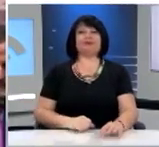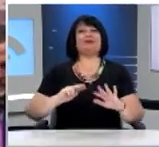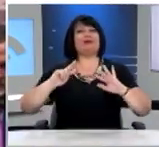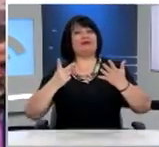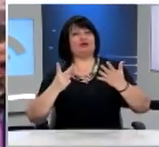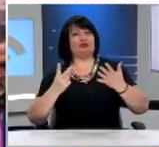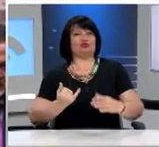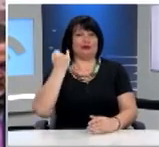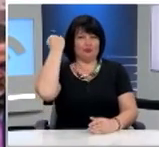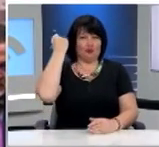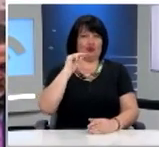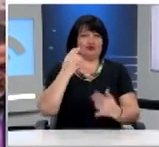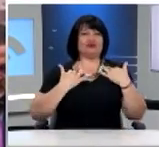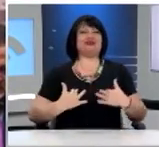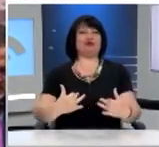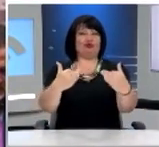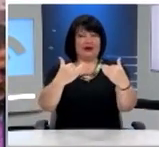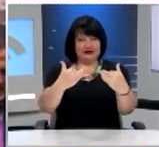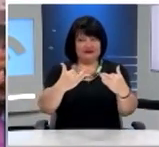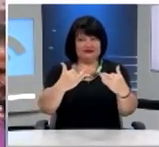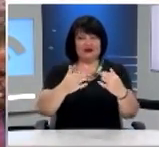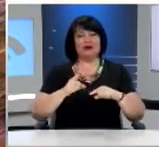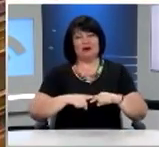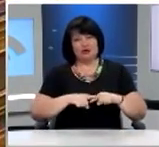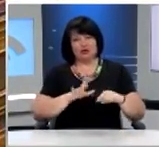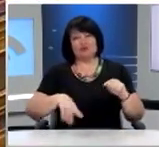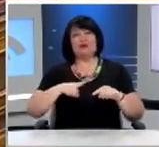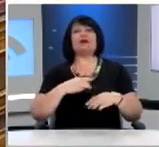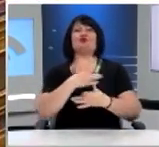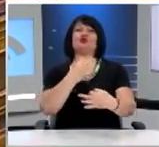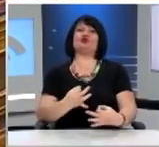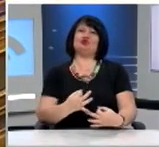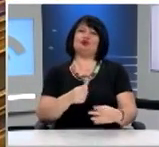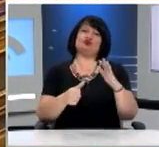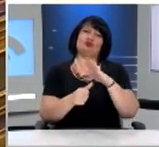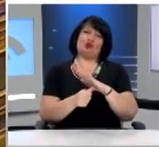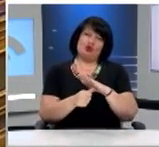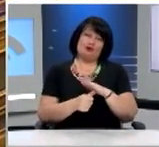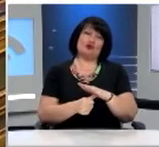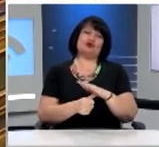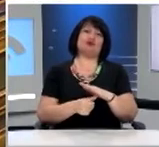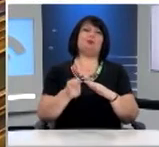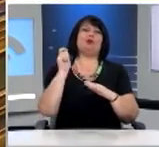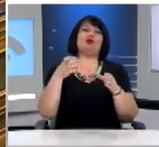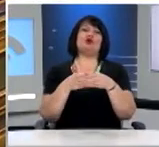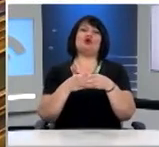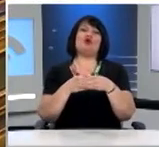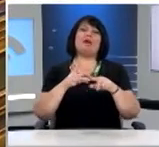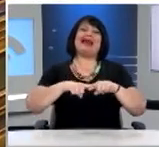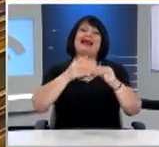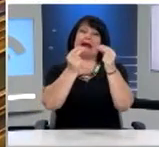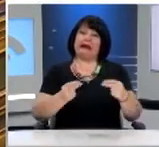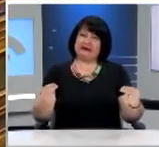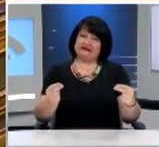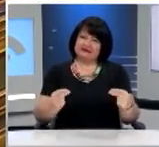έβδομος Αντιπρόεδρος της Βουλής των Ελλήνων, ως εκπρόσωπος του Προέδρου της Κοινοβουλευτικής Ομάδος της Ελληνικής Λύσης